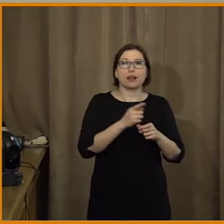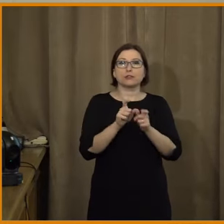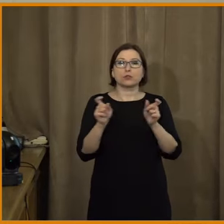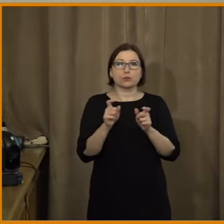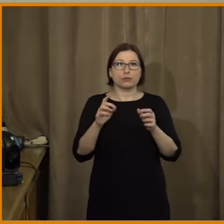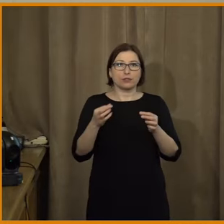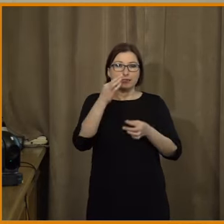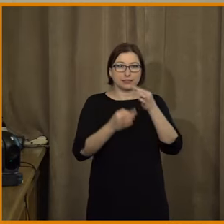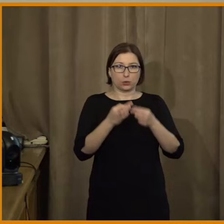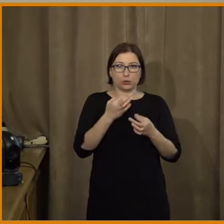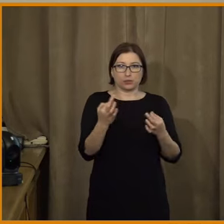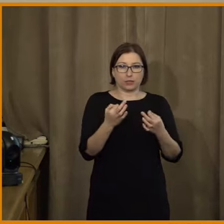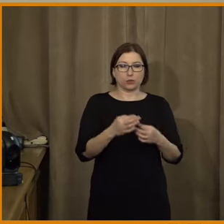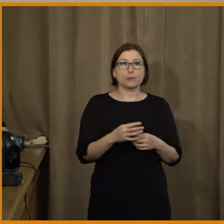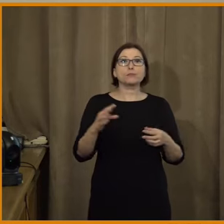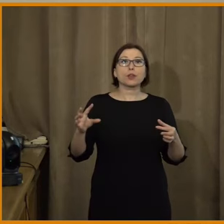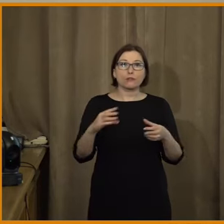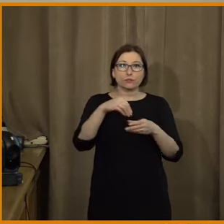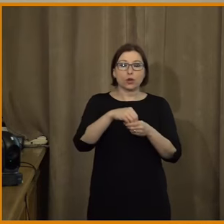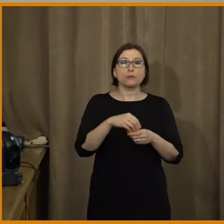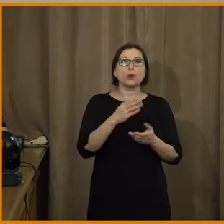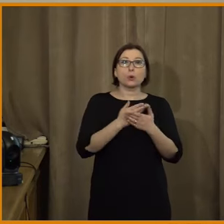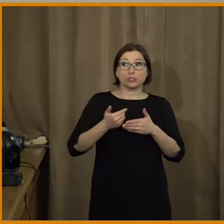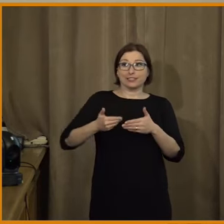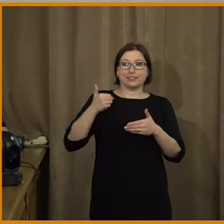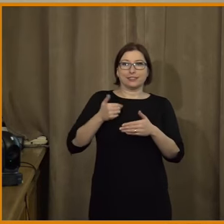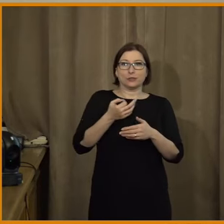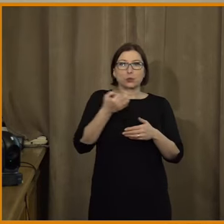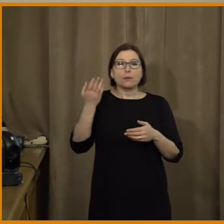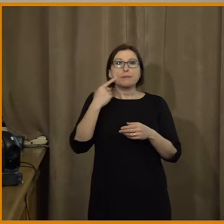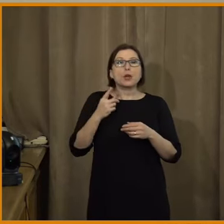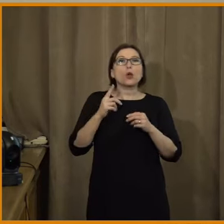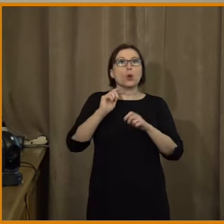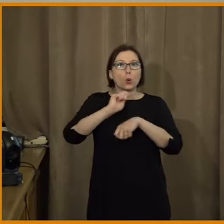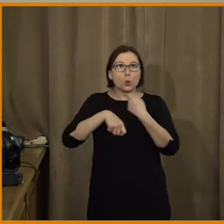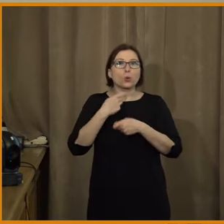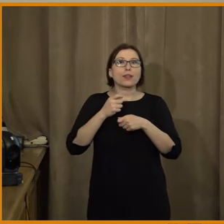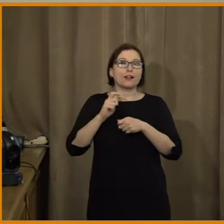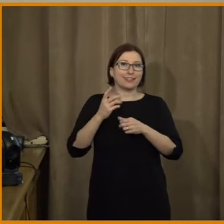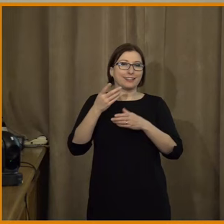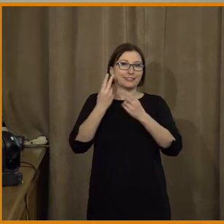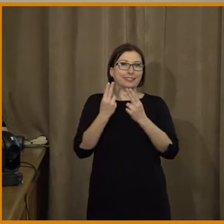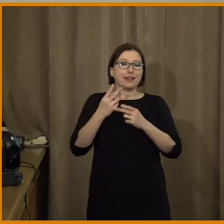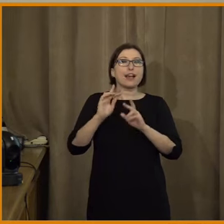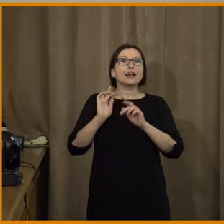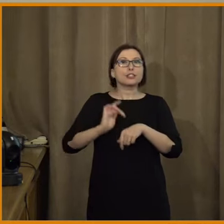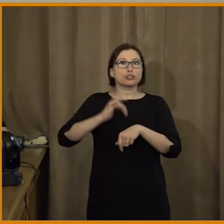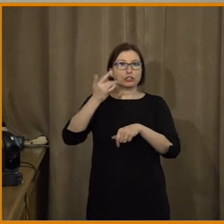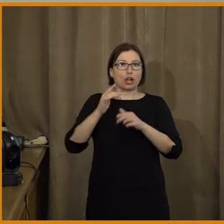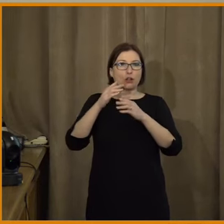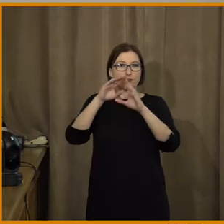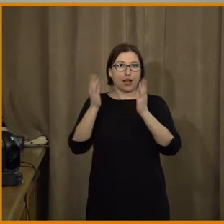v jakém se vlastně odcitáme v kontextu. Před pár dnama se udělovaly ceny křišťálový lupy, kde anticenu získala